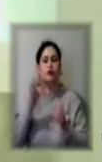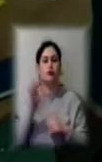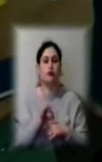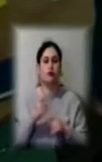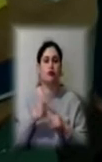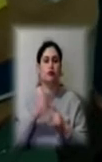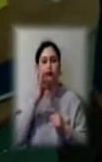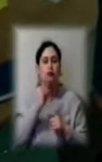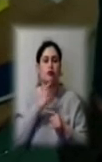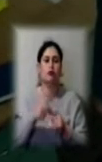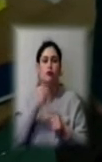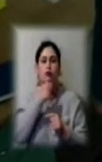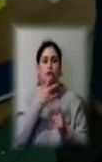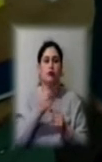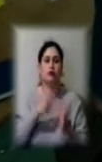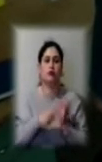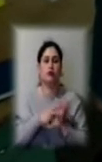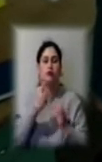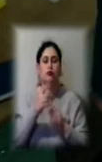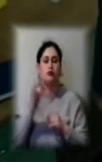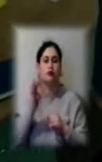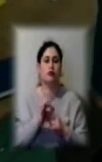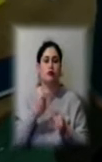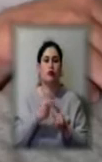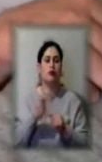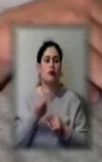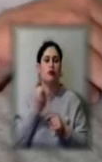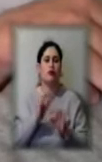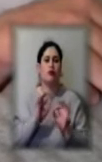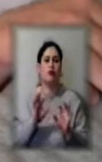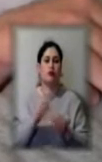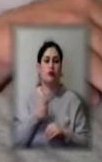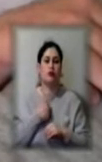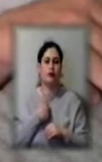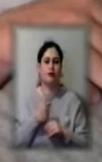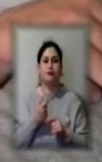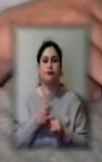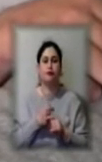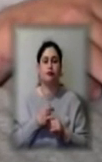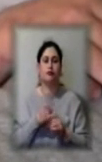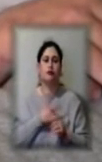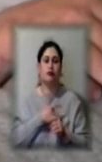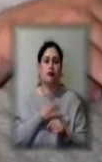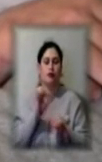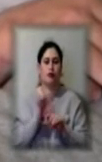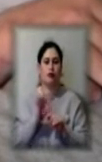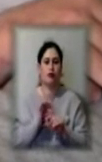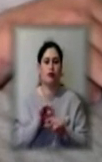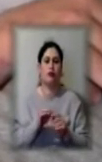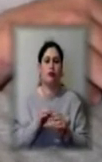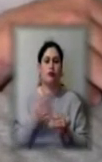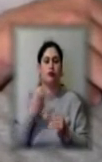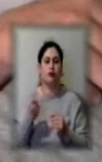цього року на 71 відсоток. Це мало пояснили нам. Серце схотіло. Неділя вже лежу.